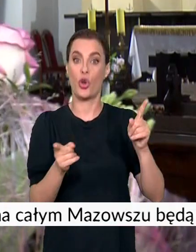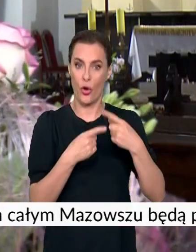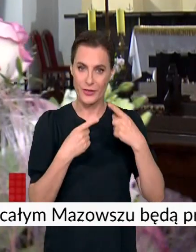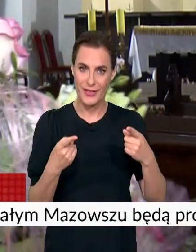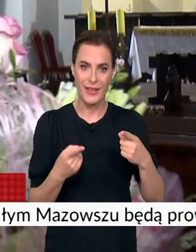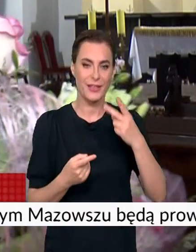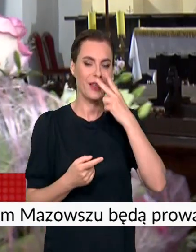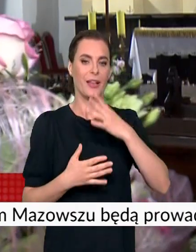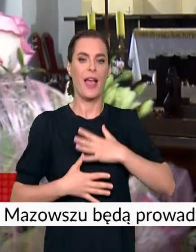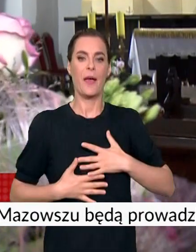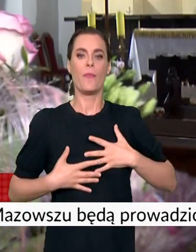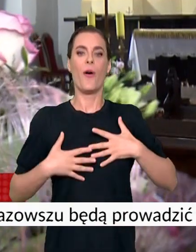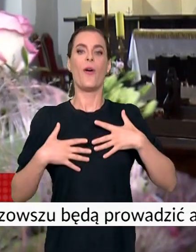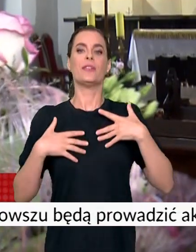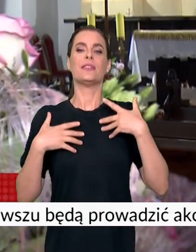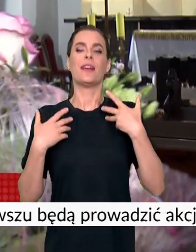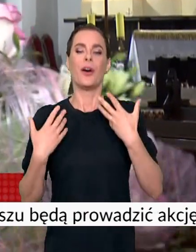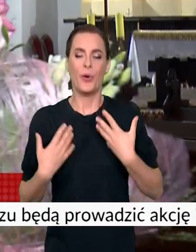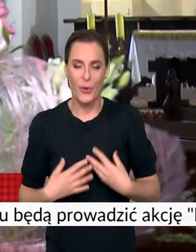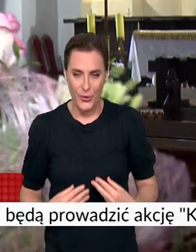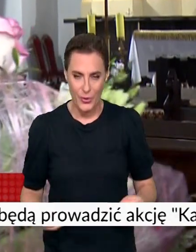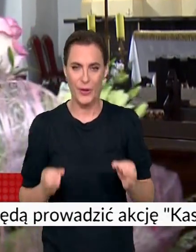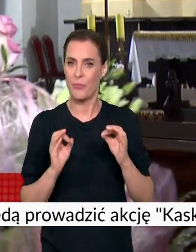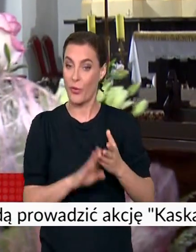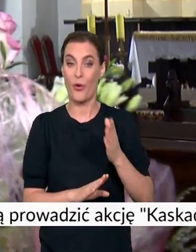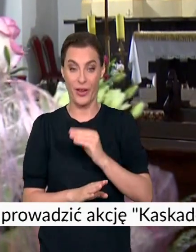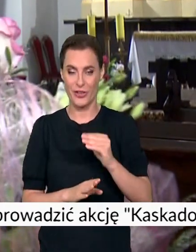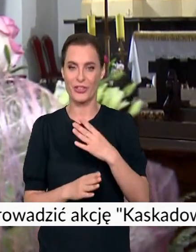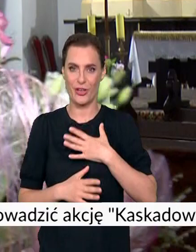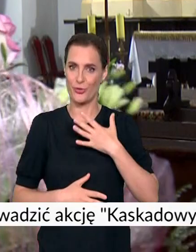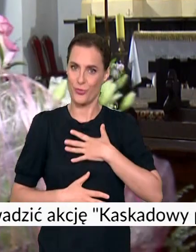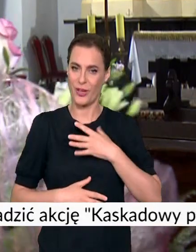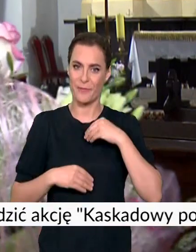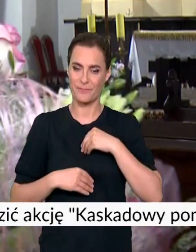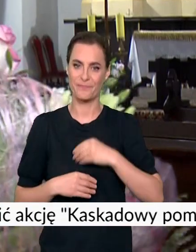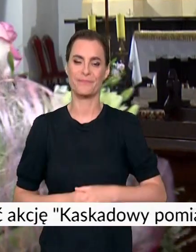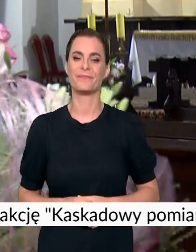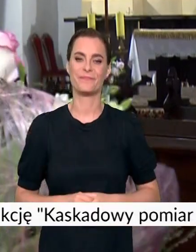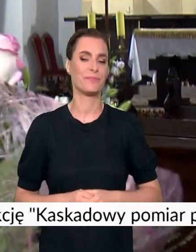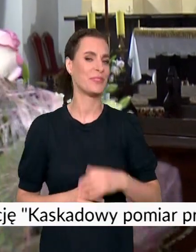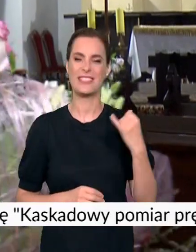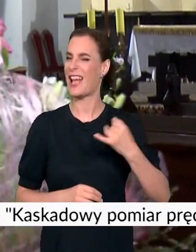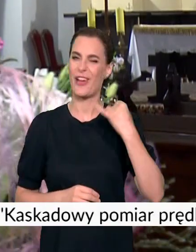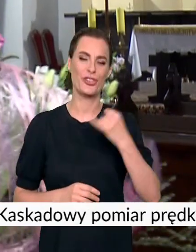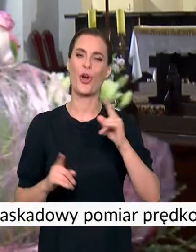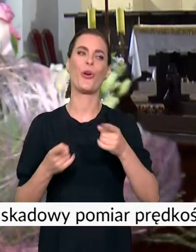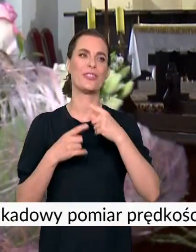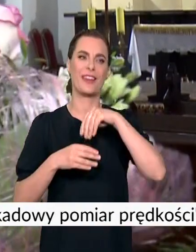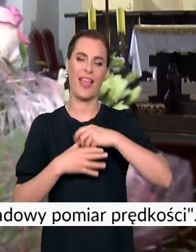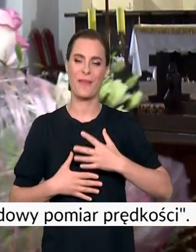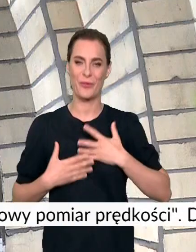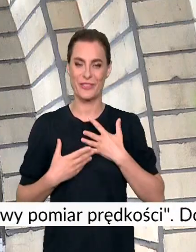Oddychamy po emocjach, które jeszcze przed moment nam towarzyszyły i nadal towarzyszą, bo to tak zawsze jest po koncercie.